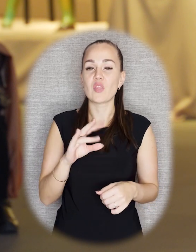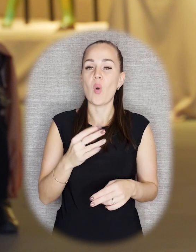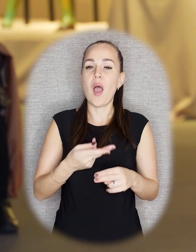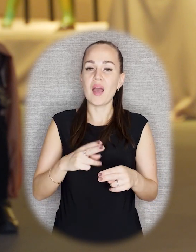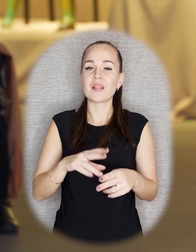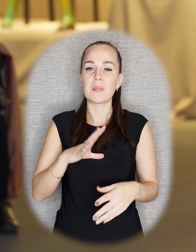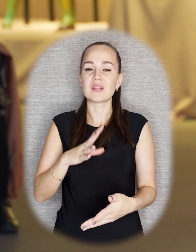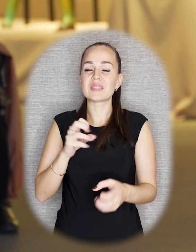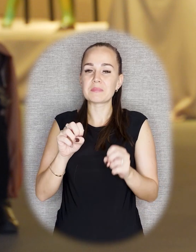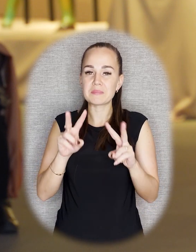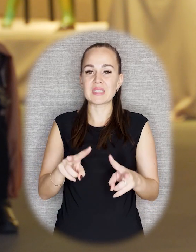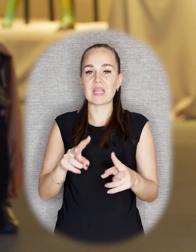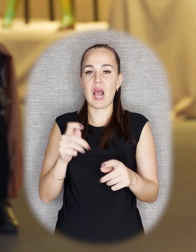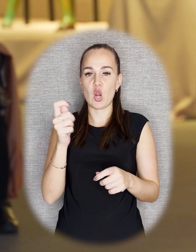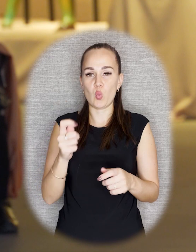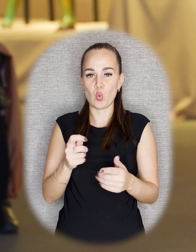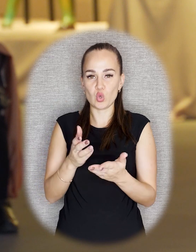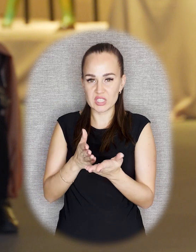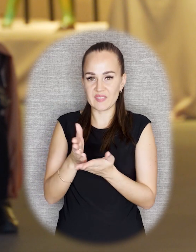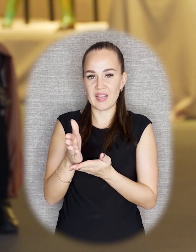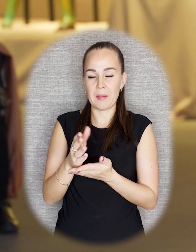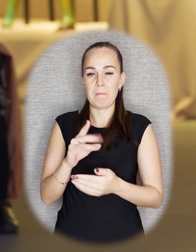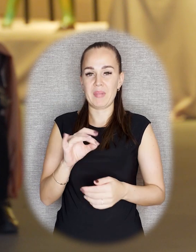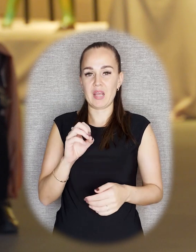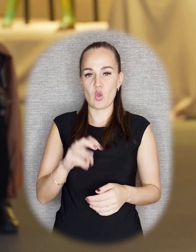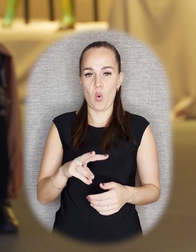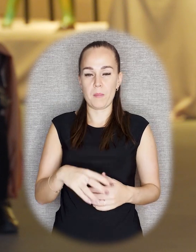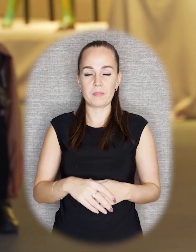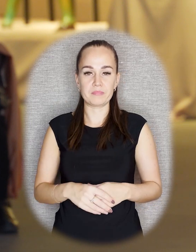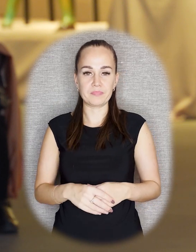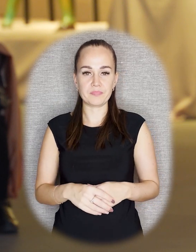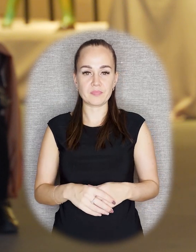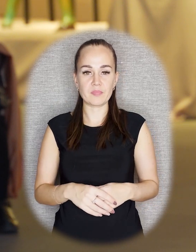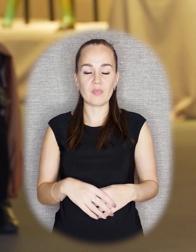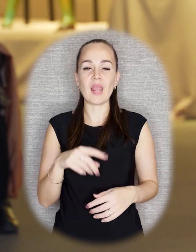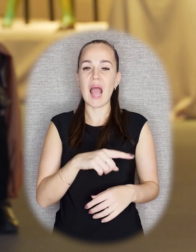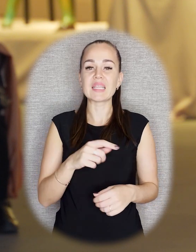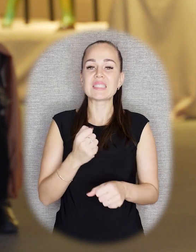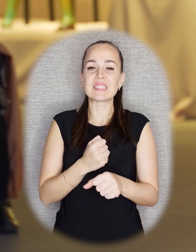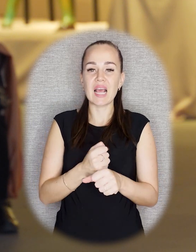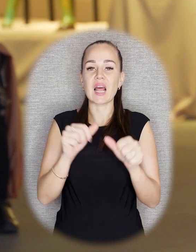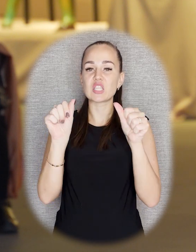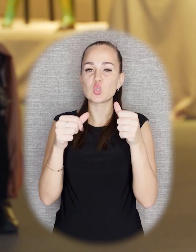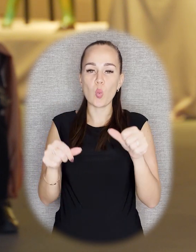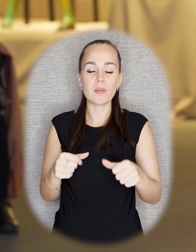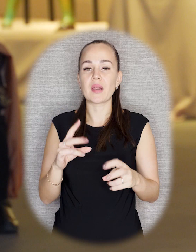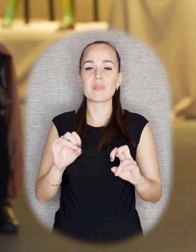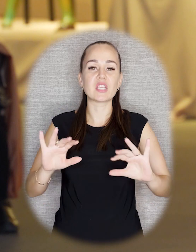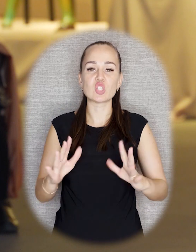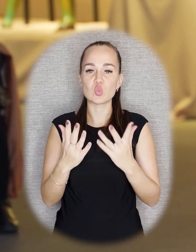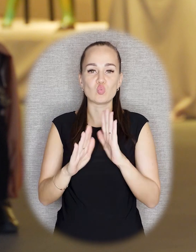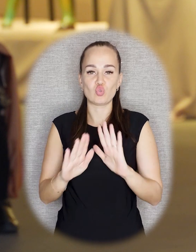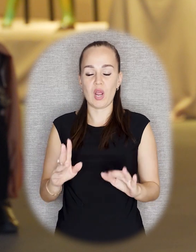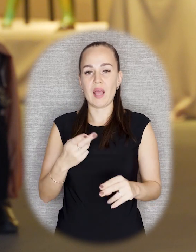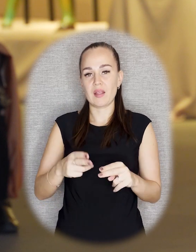художественный. Эти огромные руки, которые давляют над всей фигурой, они скульптором сделаны не случайно, а тоже как символ. Потому что, конечно,